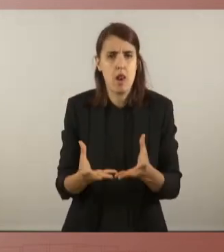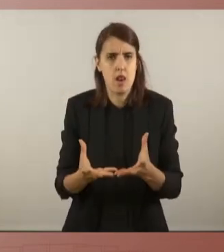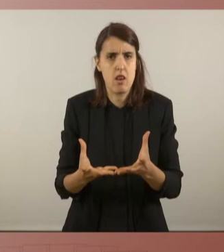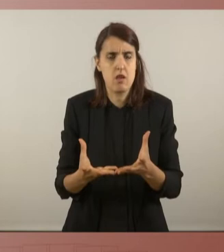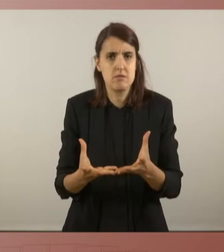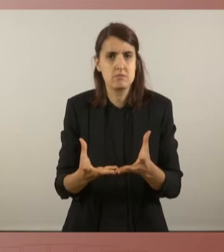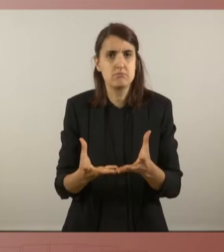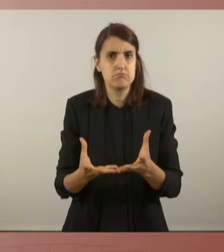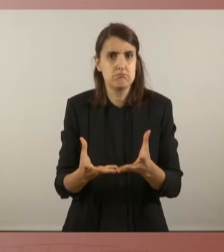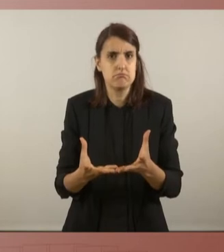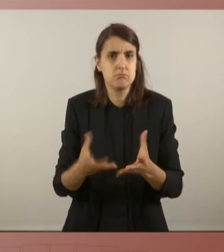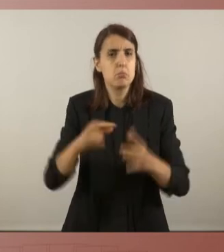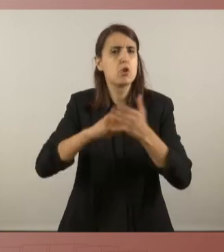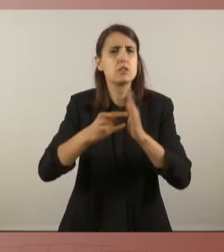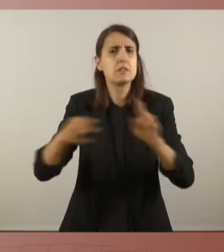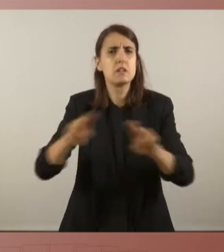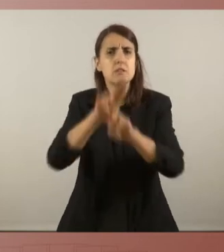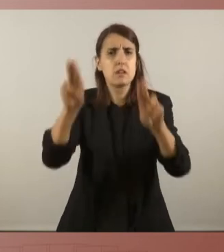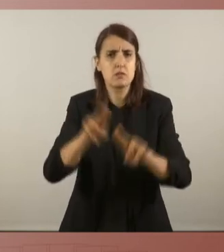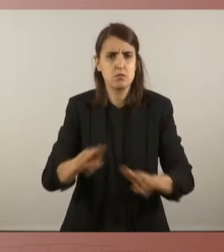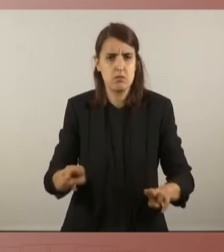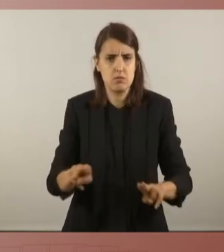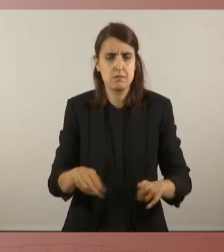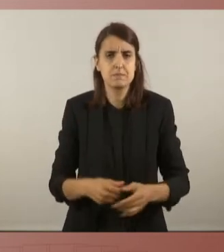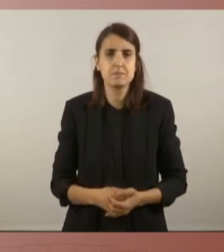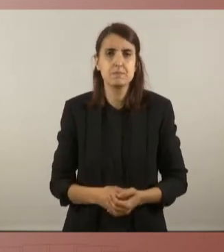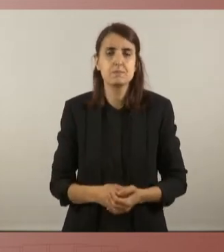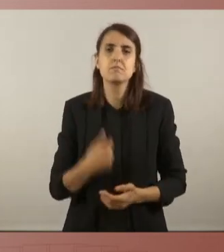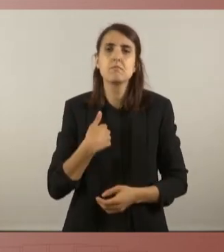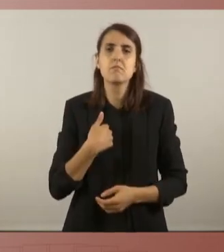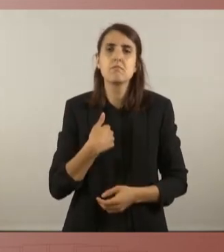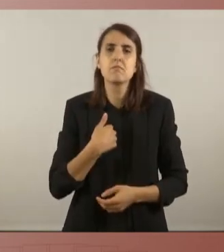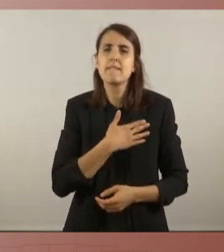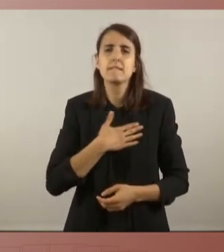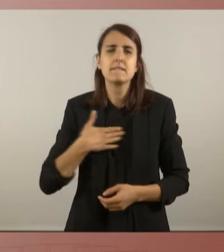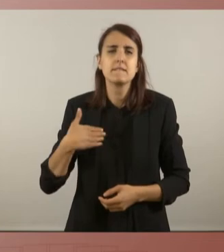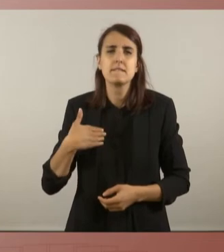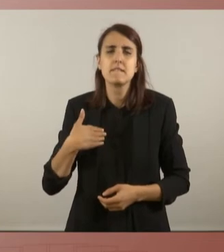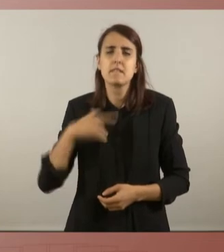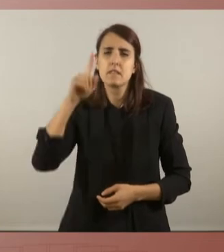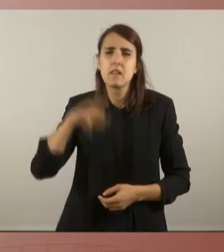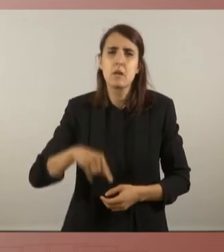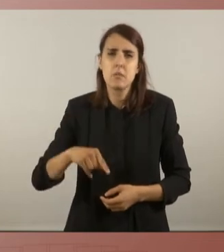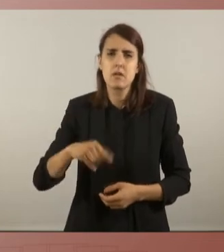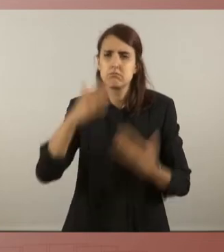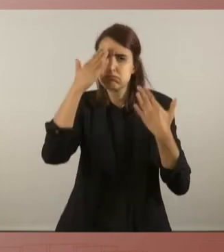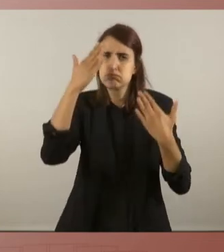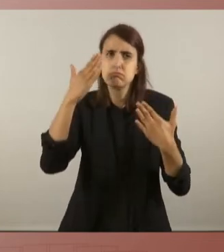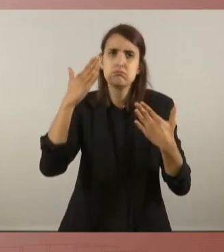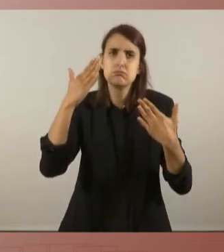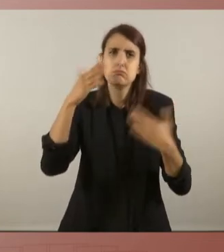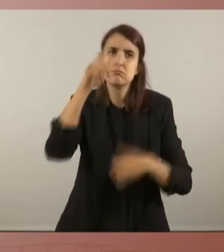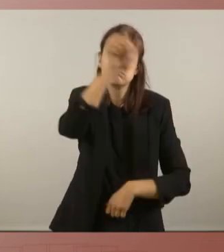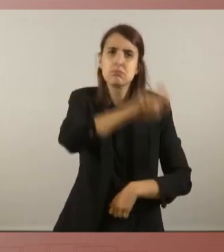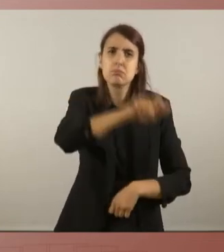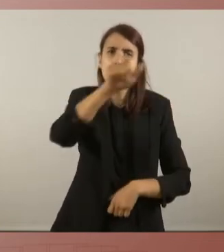internacionalista. Però avui també volem tenir molt presents, volem tenir molt presents tota la gent